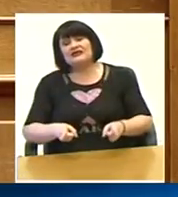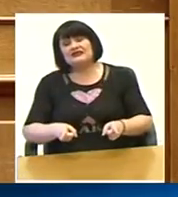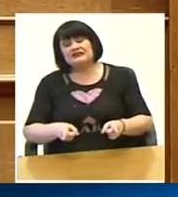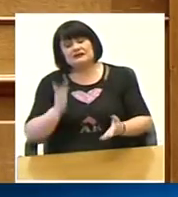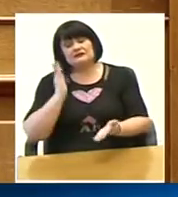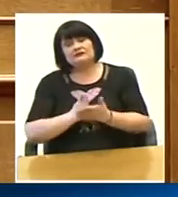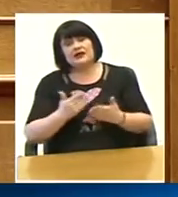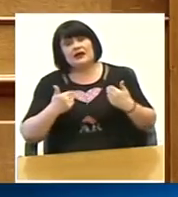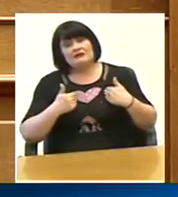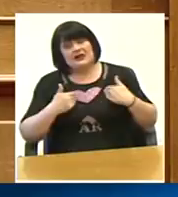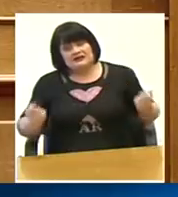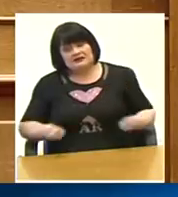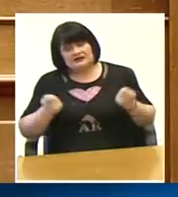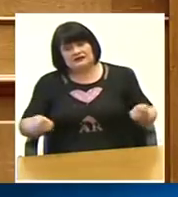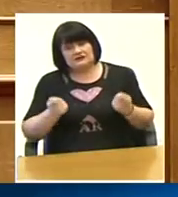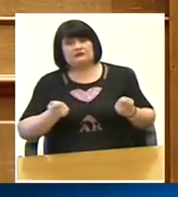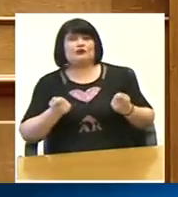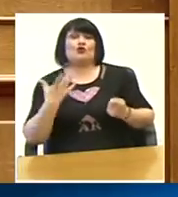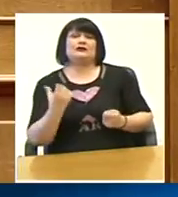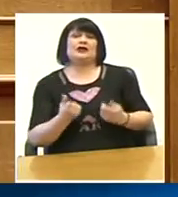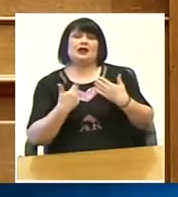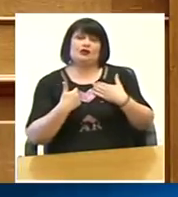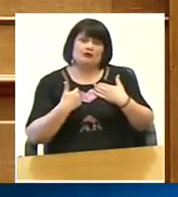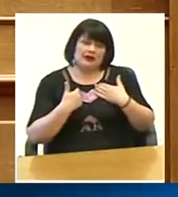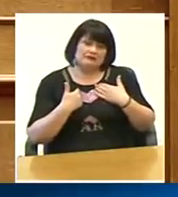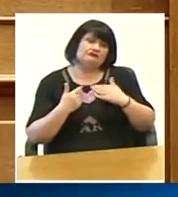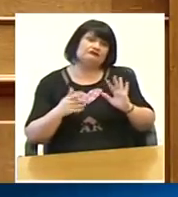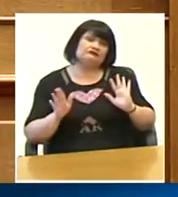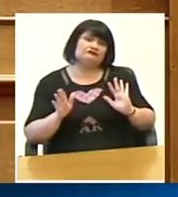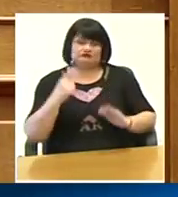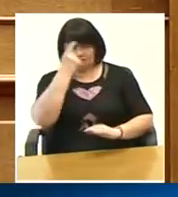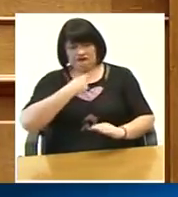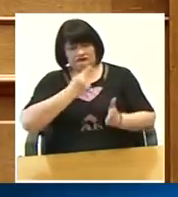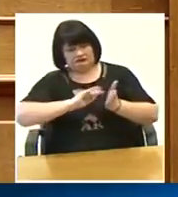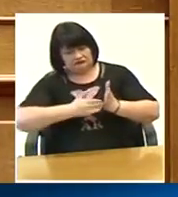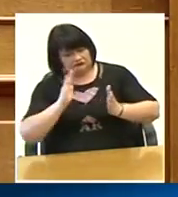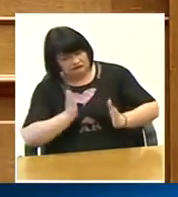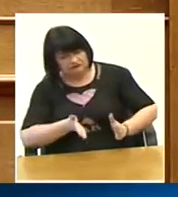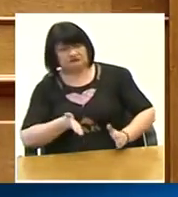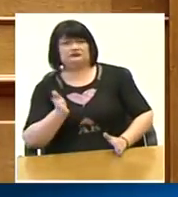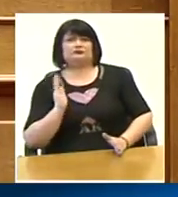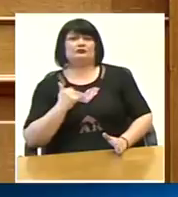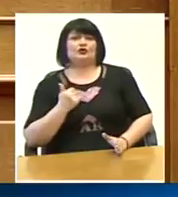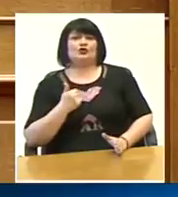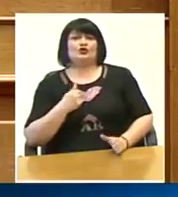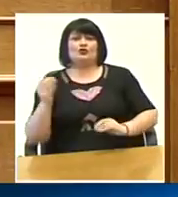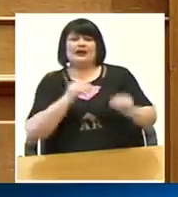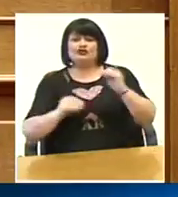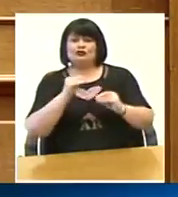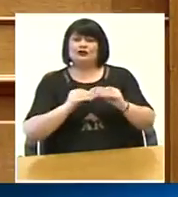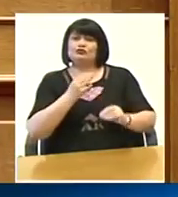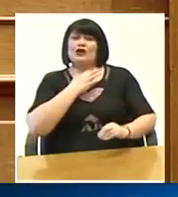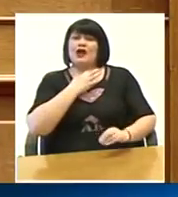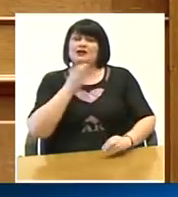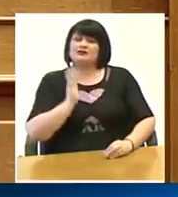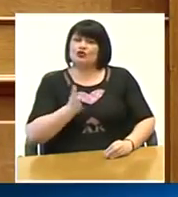θα τα δουλέψουμε με τους εργαζόμενους του συστήματος αυξάνουμε τη δυναμικότητά του μπορούμε να καλύψουμε πολύ περισσότερες ανάγκες με την